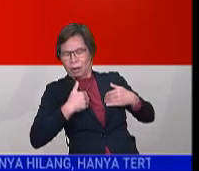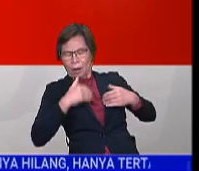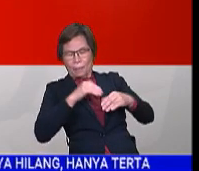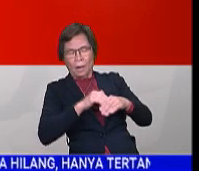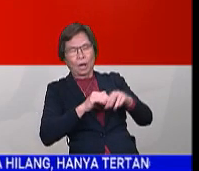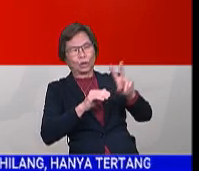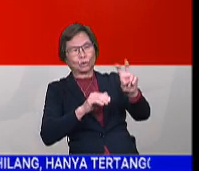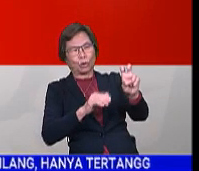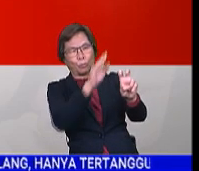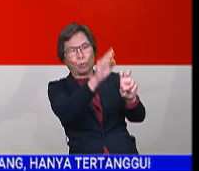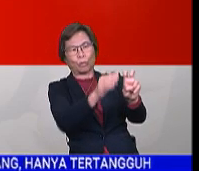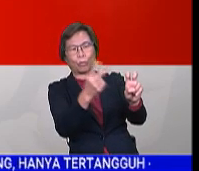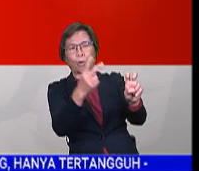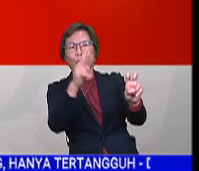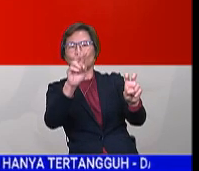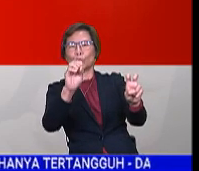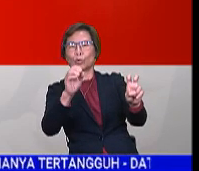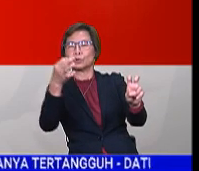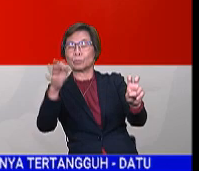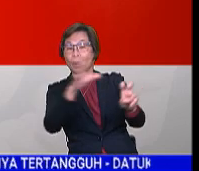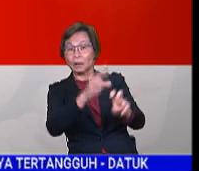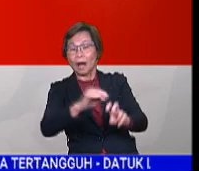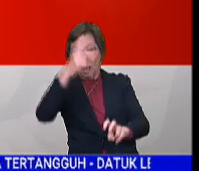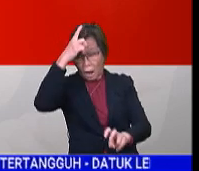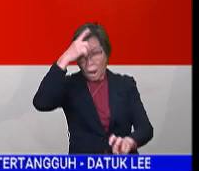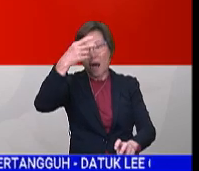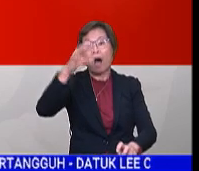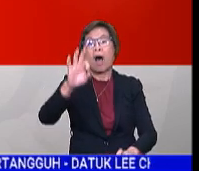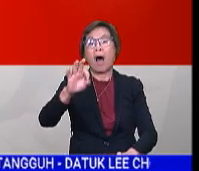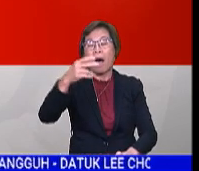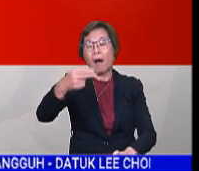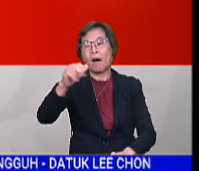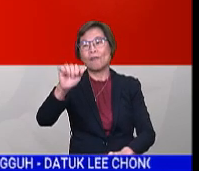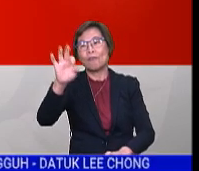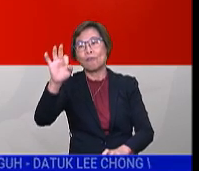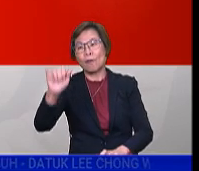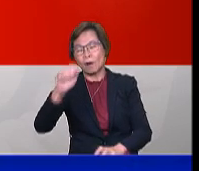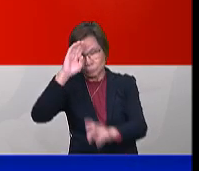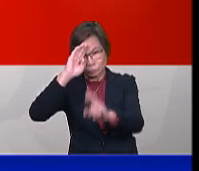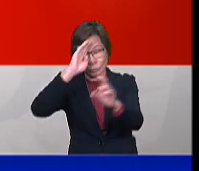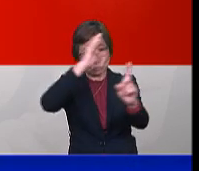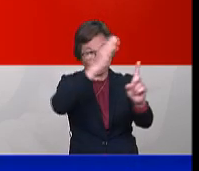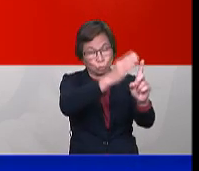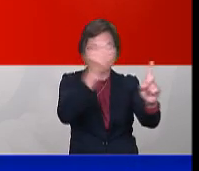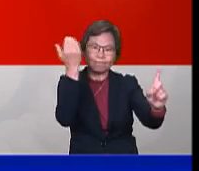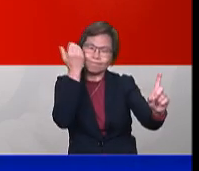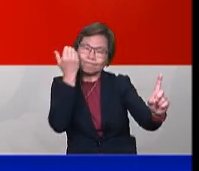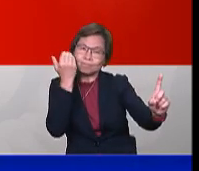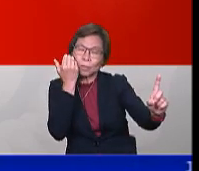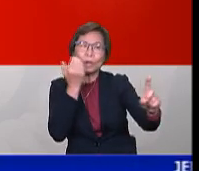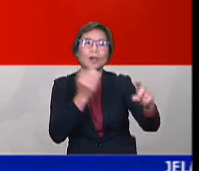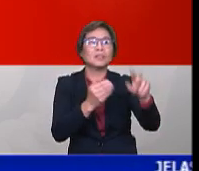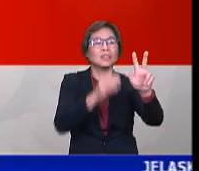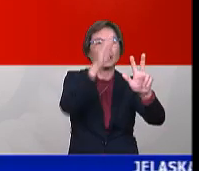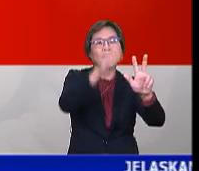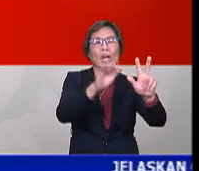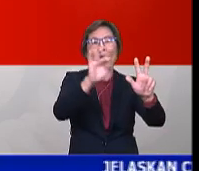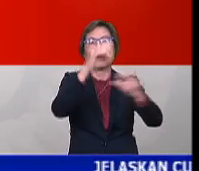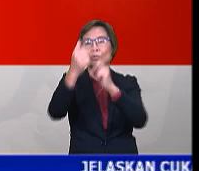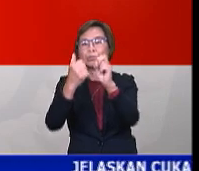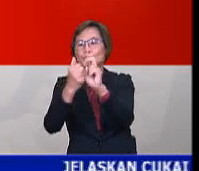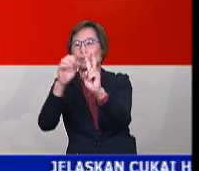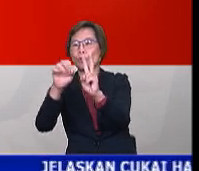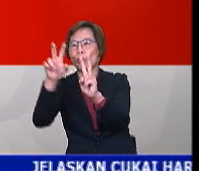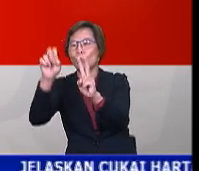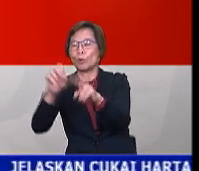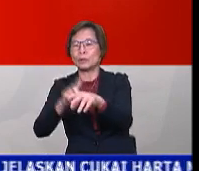20 Februari 2019 manakala Datu Hafarizan dituduh pada 3 Ogos 2020 di Mahkamah